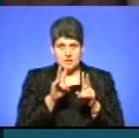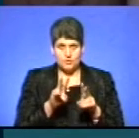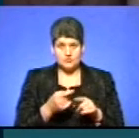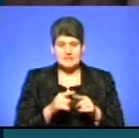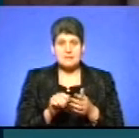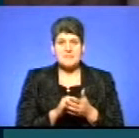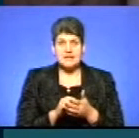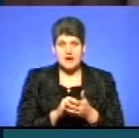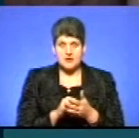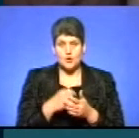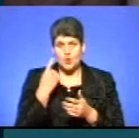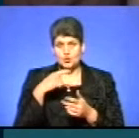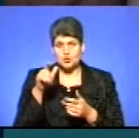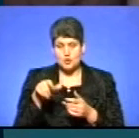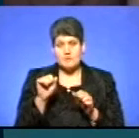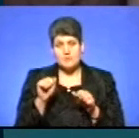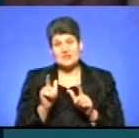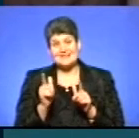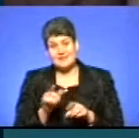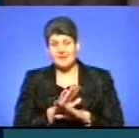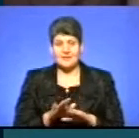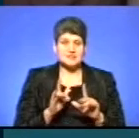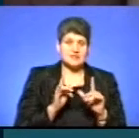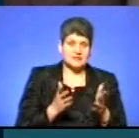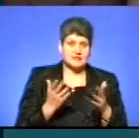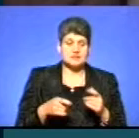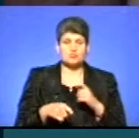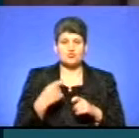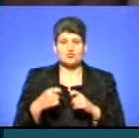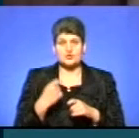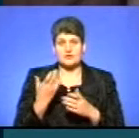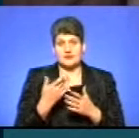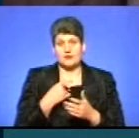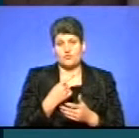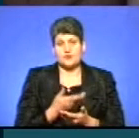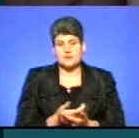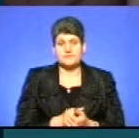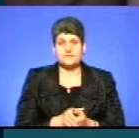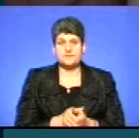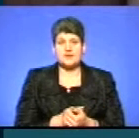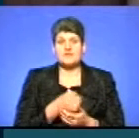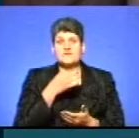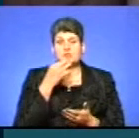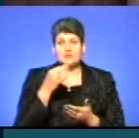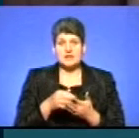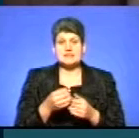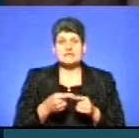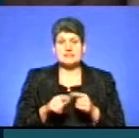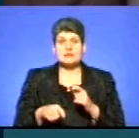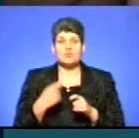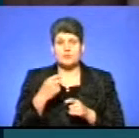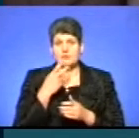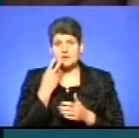цих матеріалів особа може бути згідна або незгідна із правопорушенням, яке її інкримінують. Відповідальність за ці правопорушення